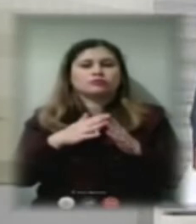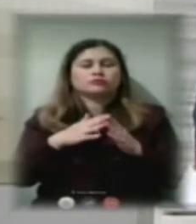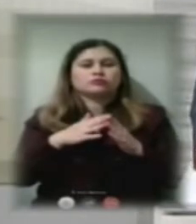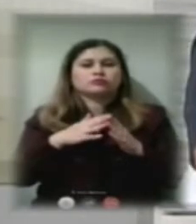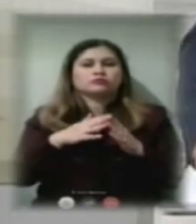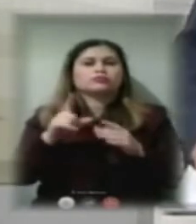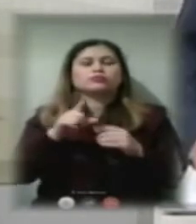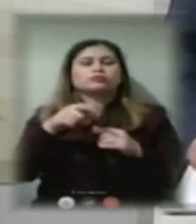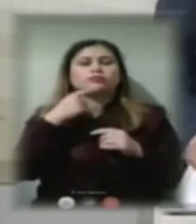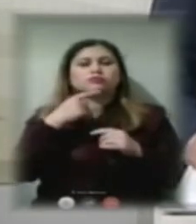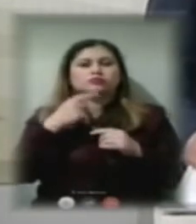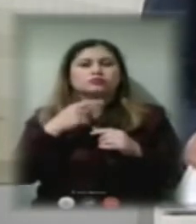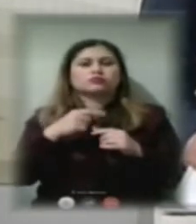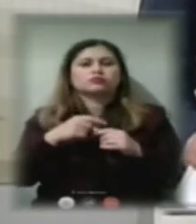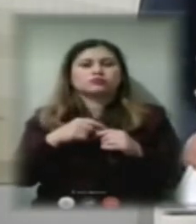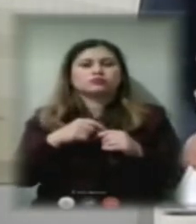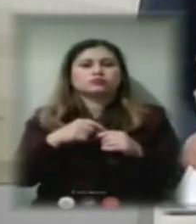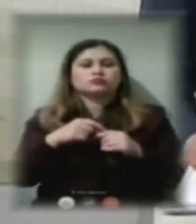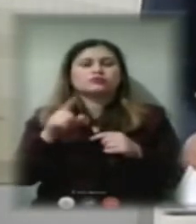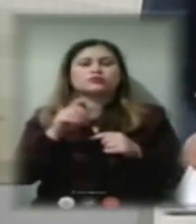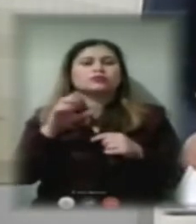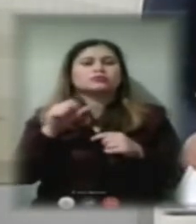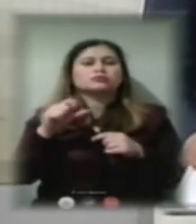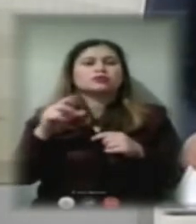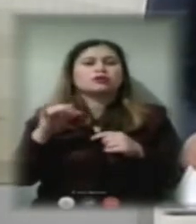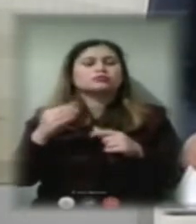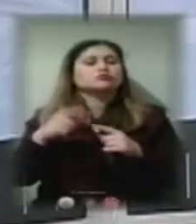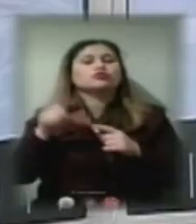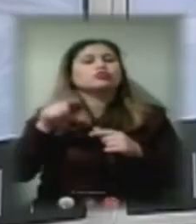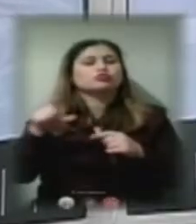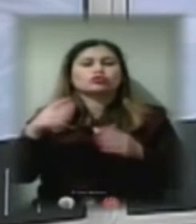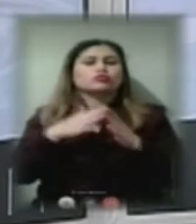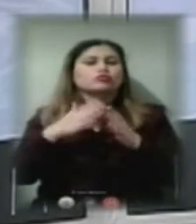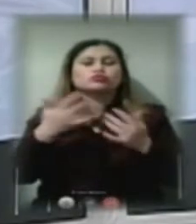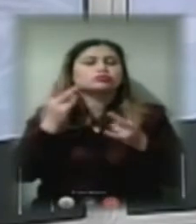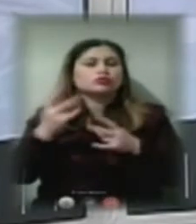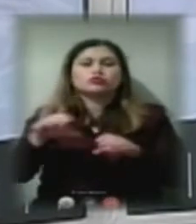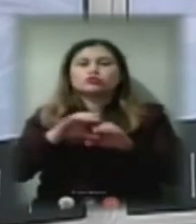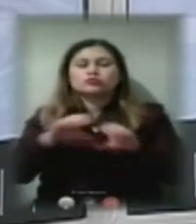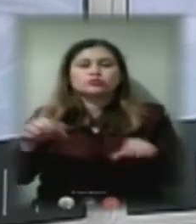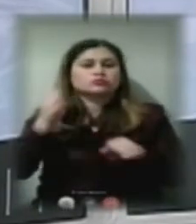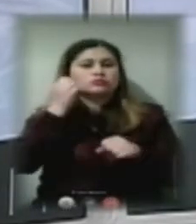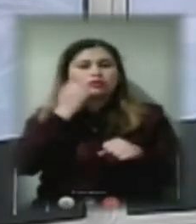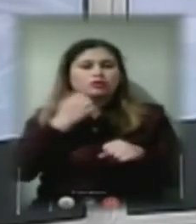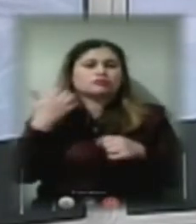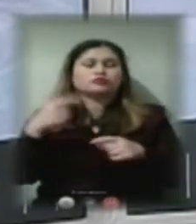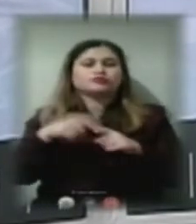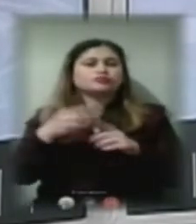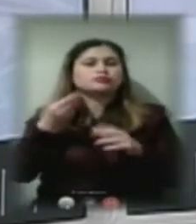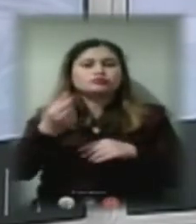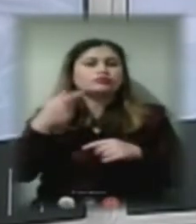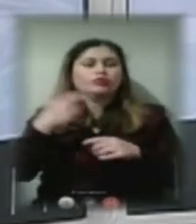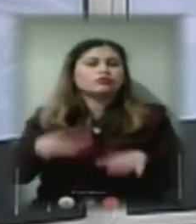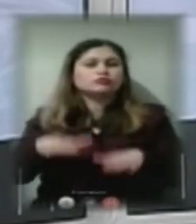сказали зараз, що будуть відселятися. Будинки в критичному стані та і труби у підвалі не обмотані. Оплата була страшна. В тому році 41